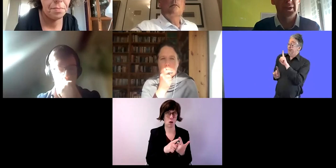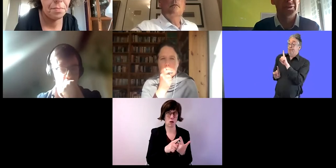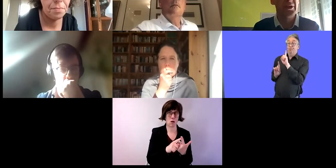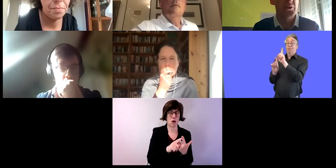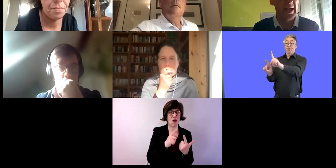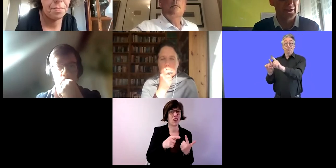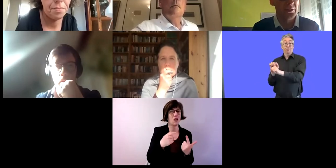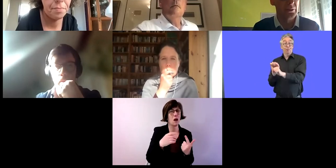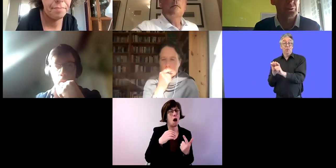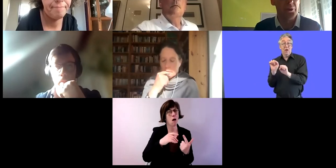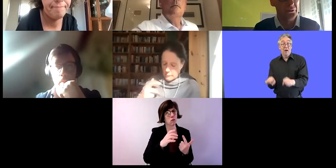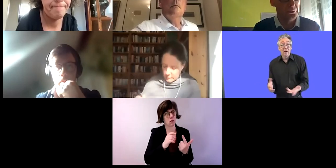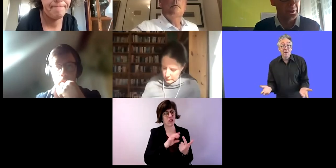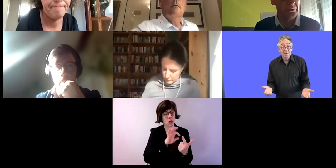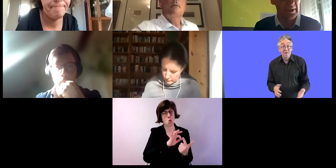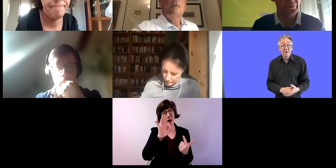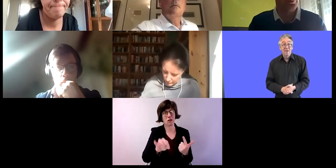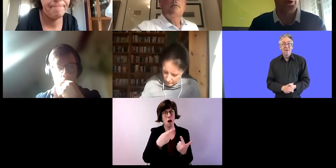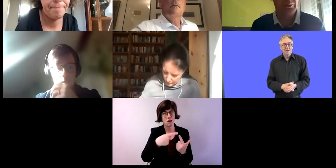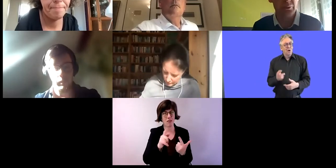Custom-Work-Company übertragen.